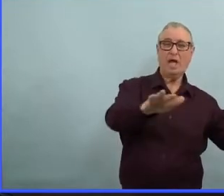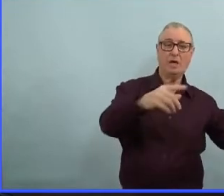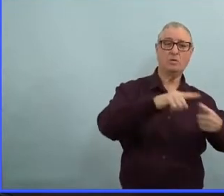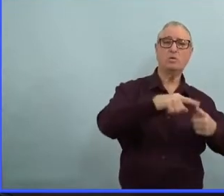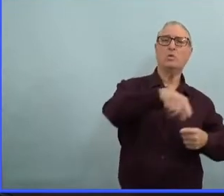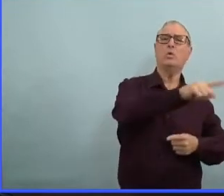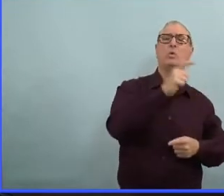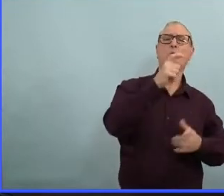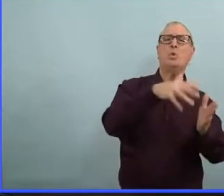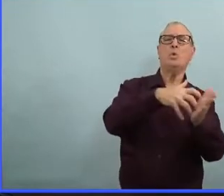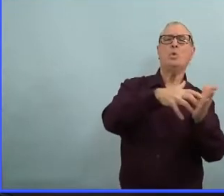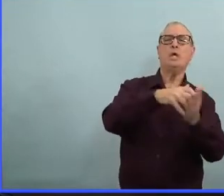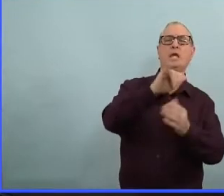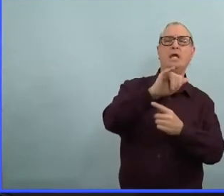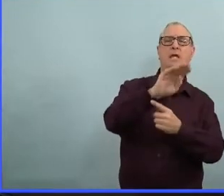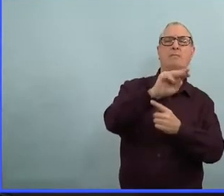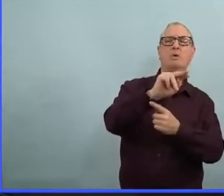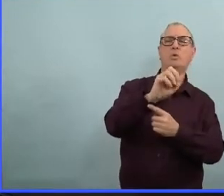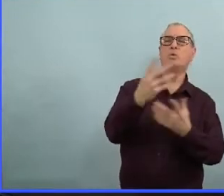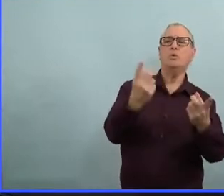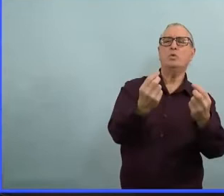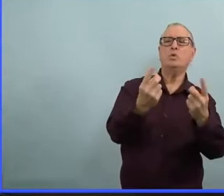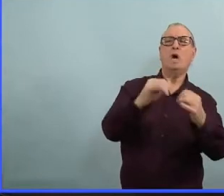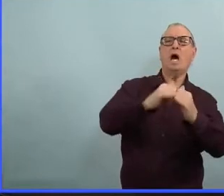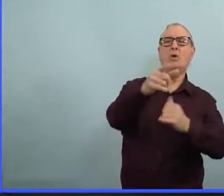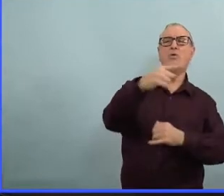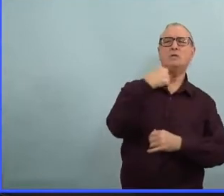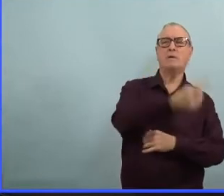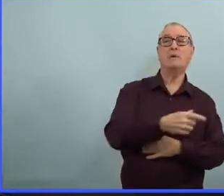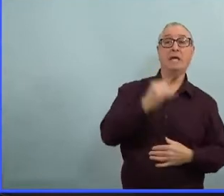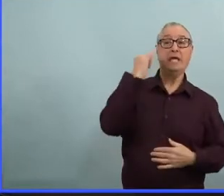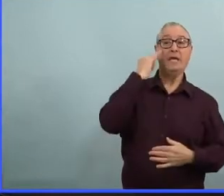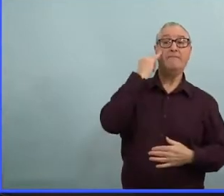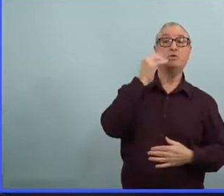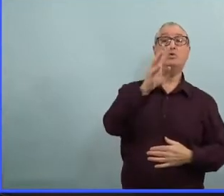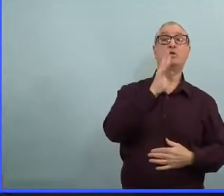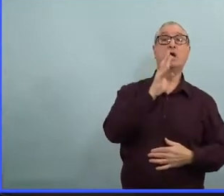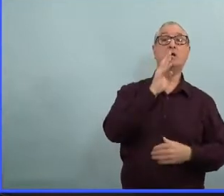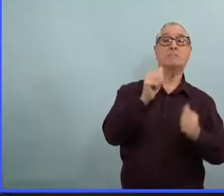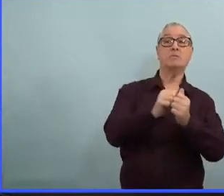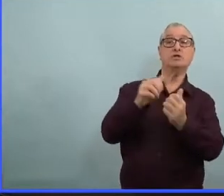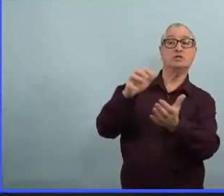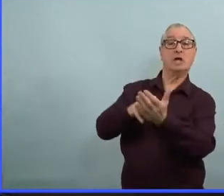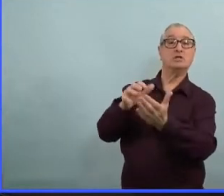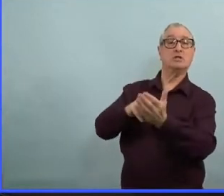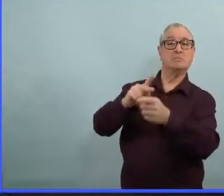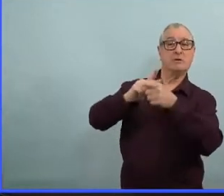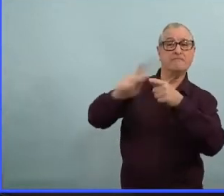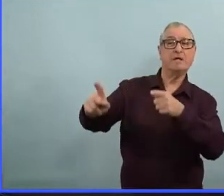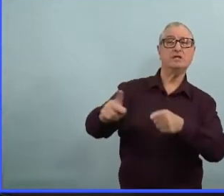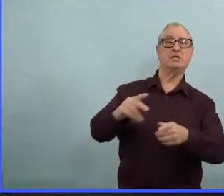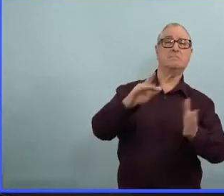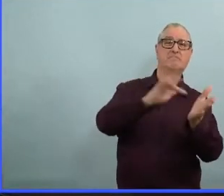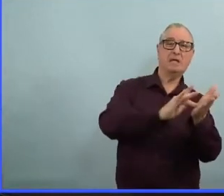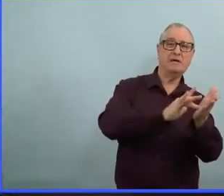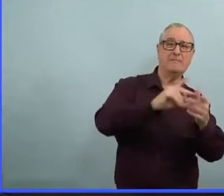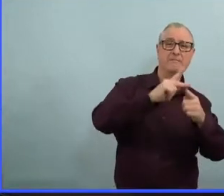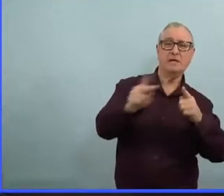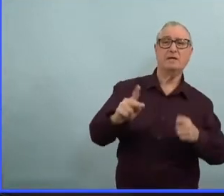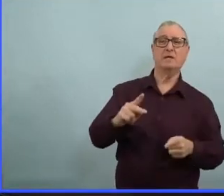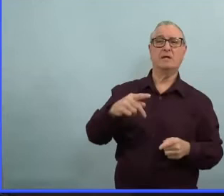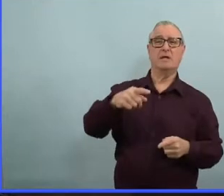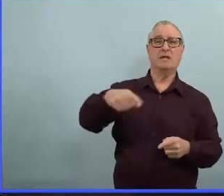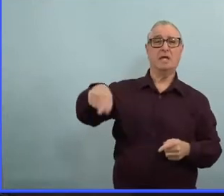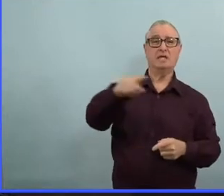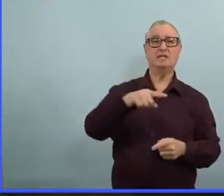Vous êtes en train de dire qu'on est en train de sous-estimer le nombre de décès de la COVID. Alors qu-ce que vous allez dire aux gens, aux familles des